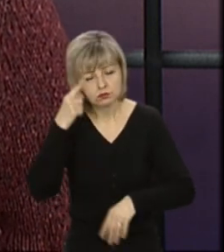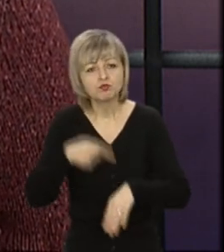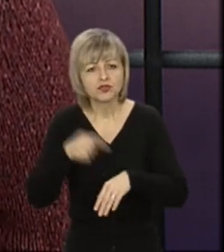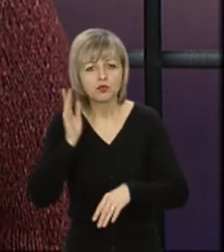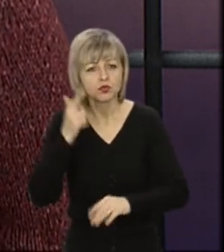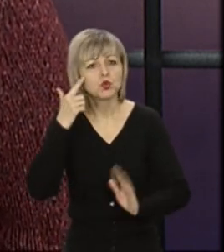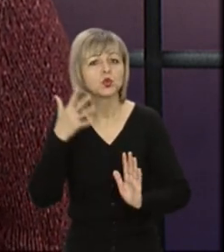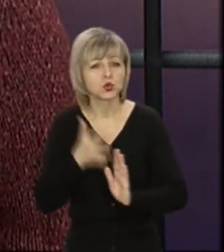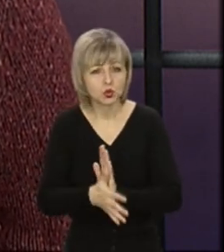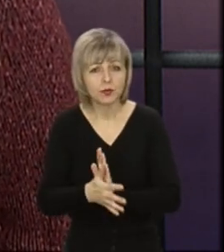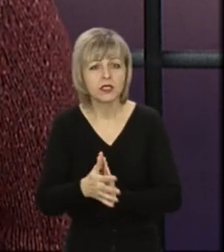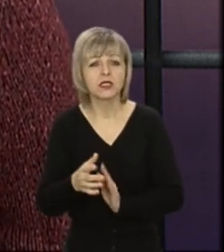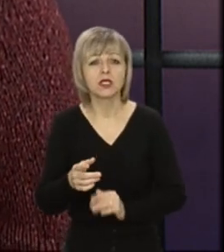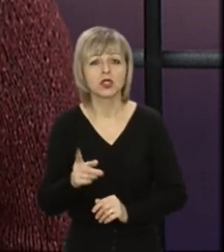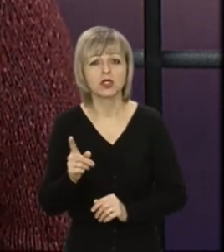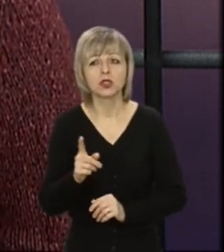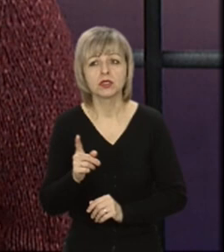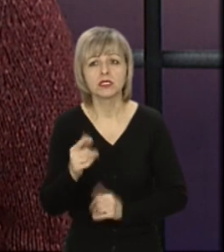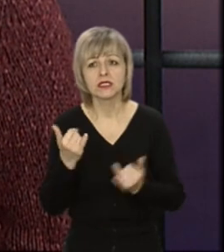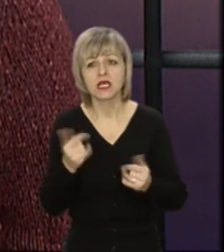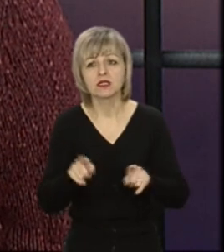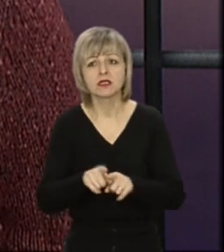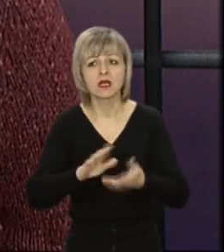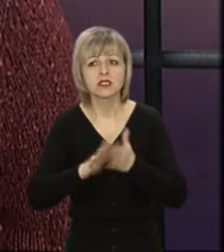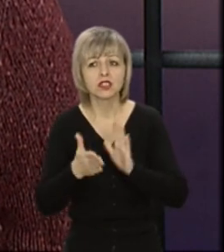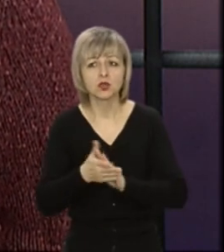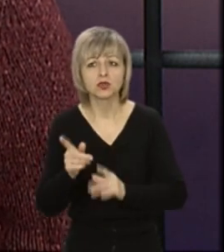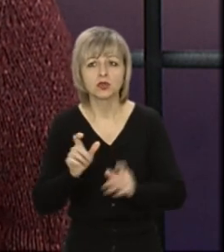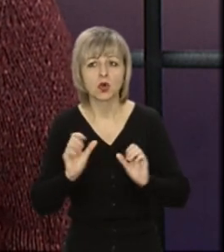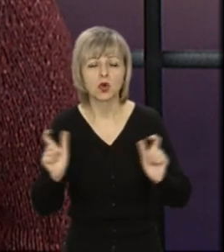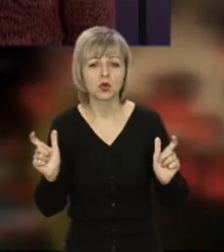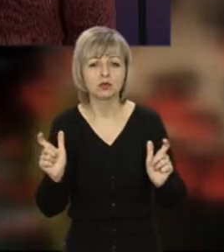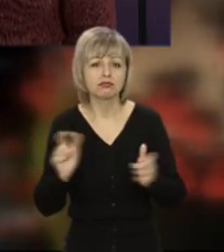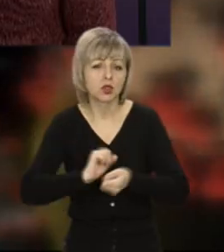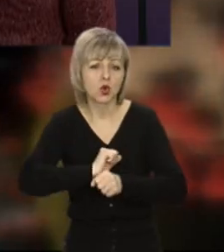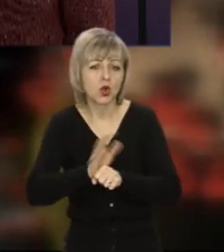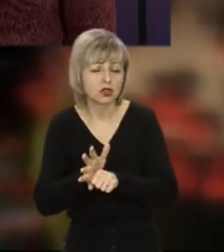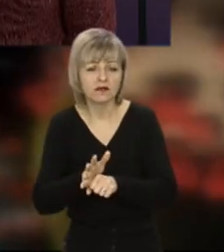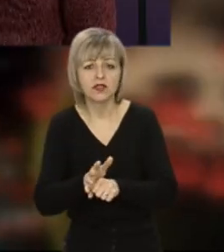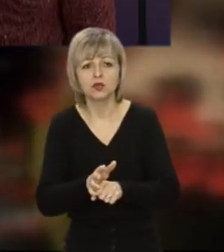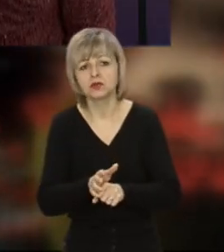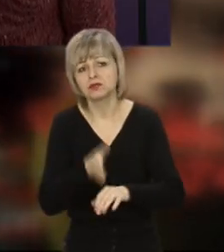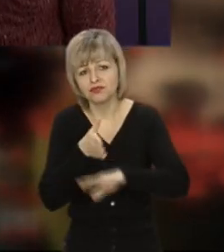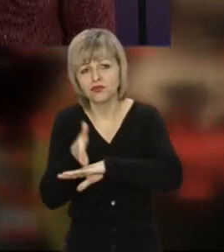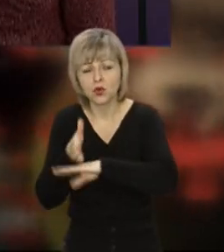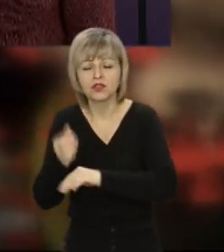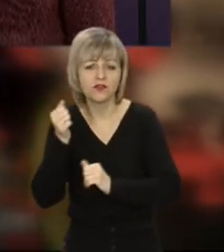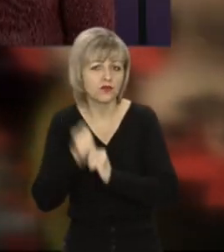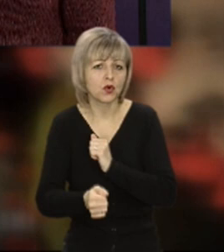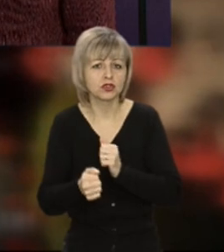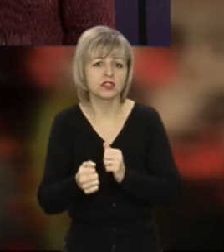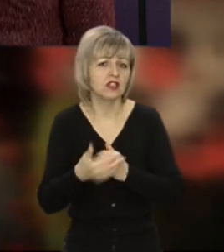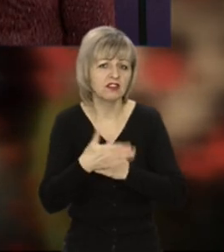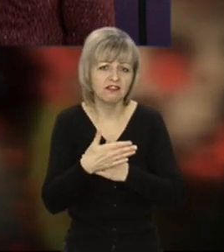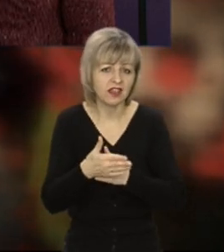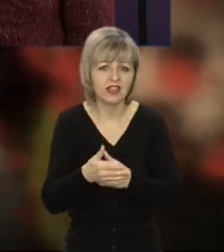будуть розуміти. На жаль, зараз така ситуація, що коронавірус, він стукає майже в усі двері. І якщо не мої, то в сусідські, ми